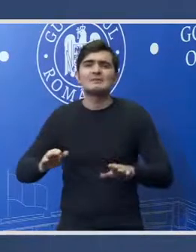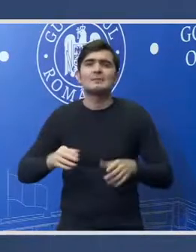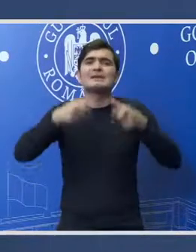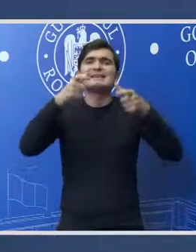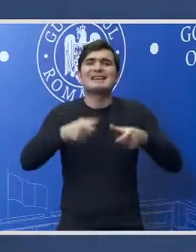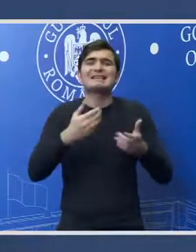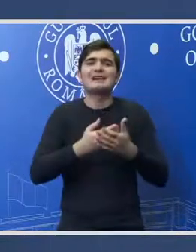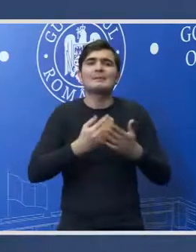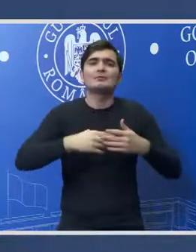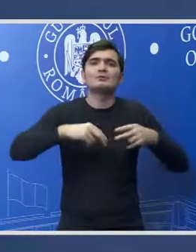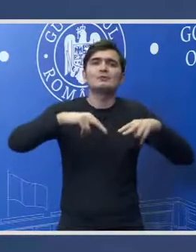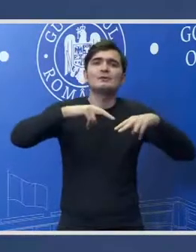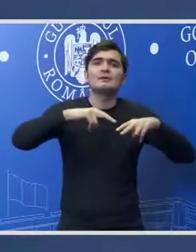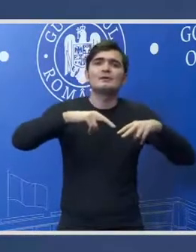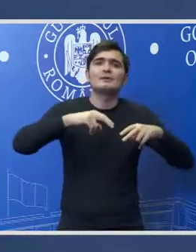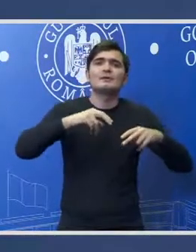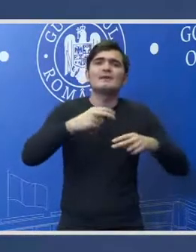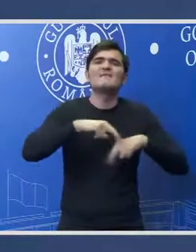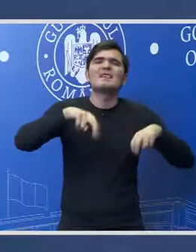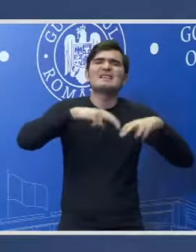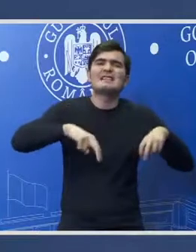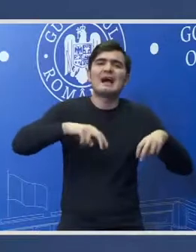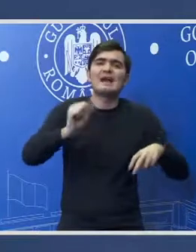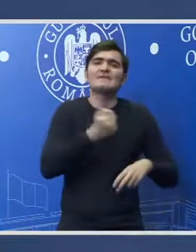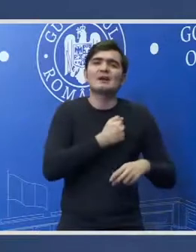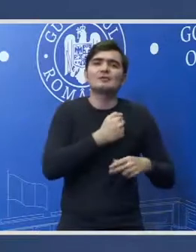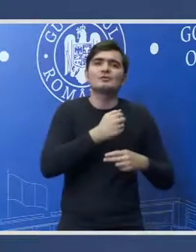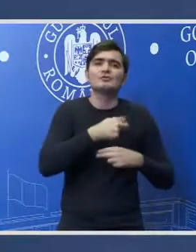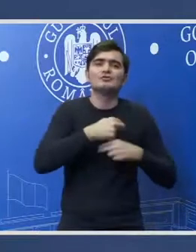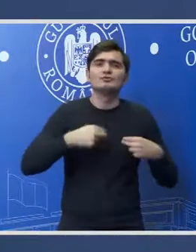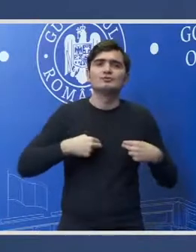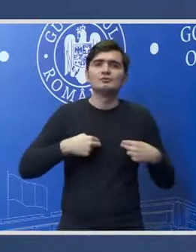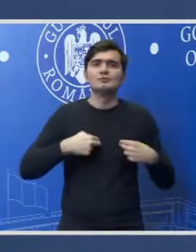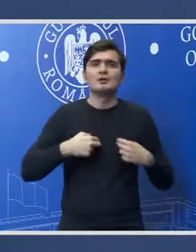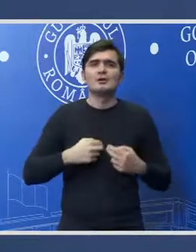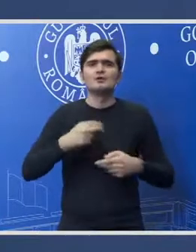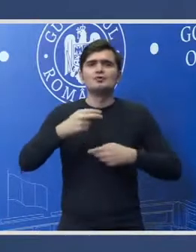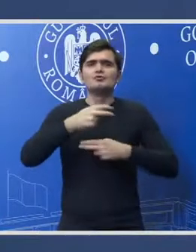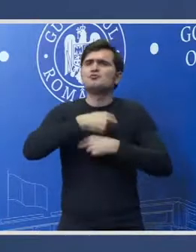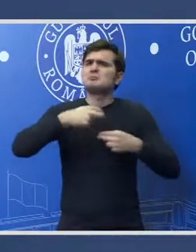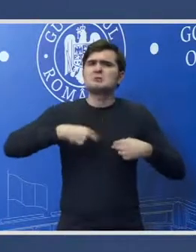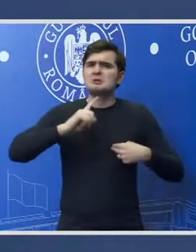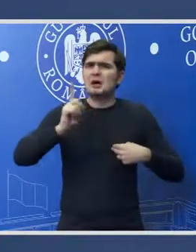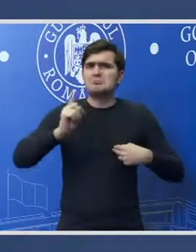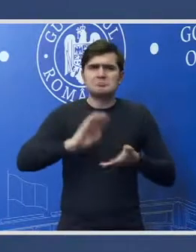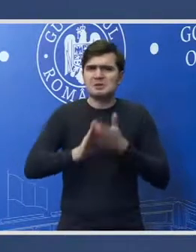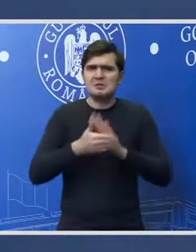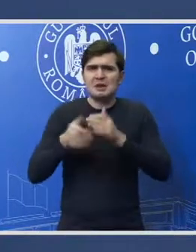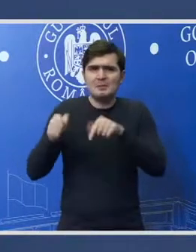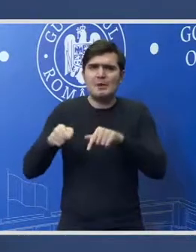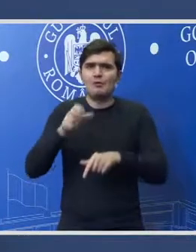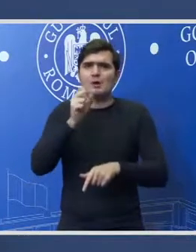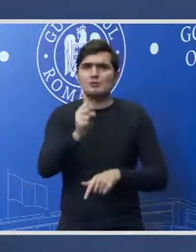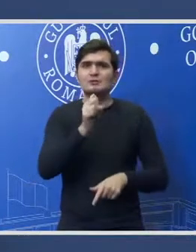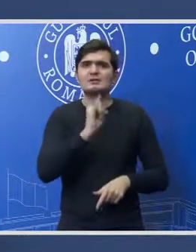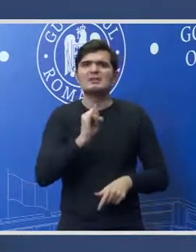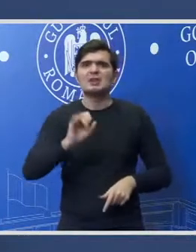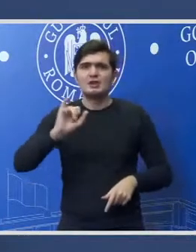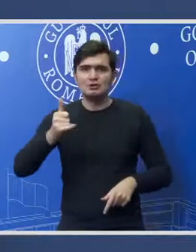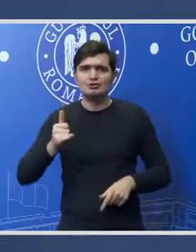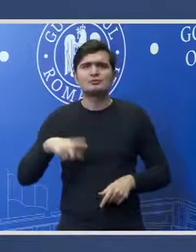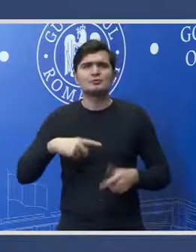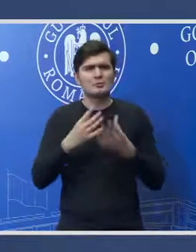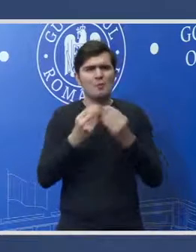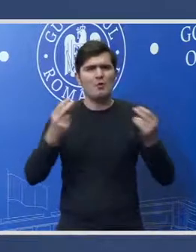justiție bineînțeles justiția nu începe și nu se termină cu Sij sunt multe alte probleme dar aceasta a fost